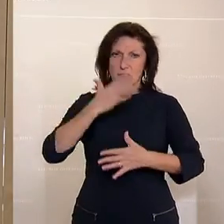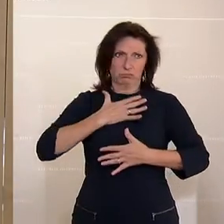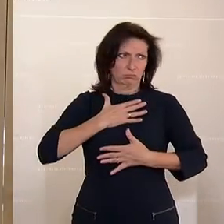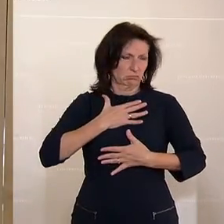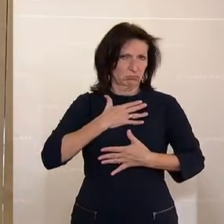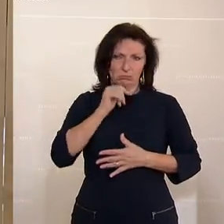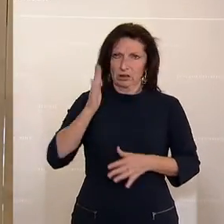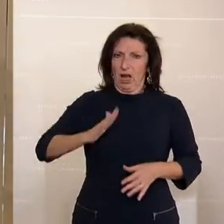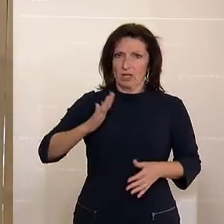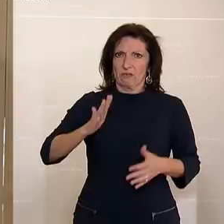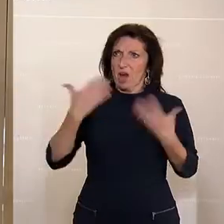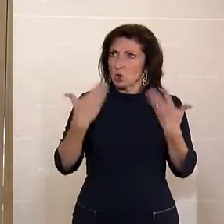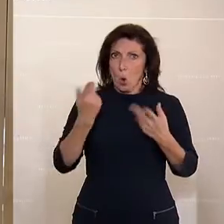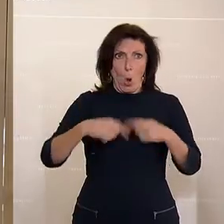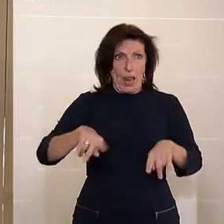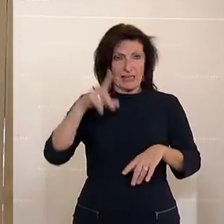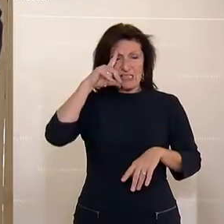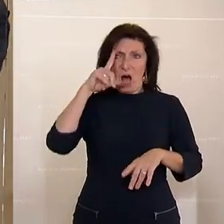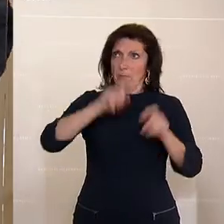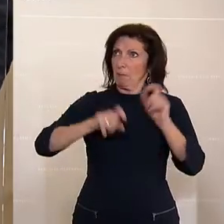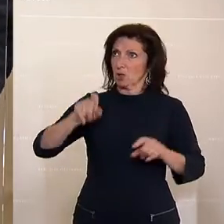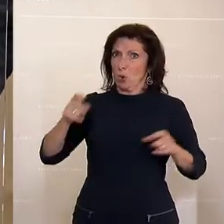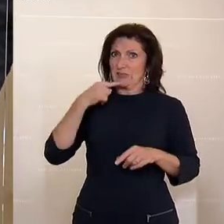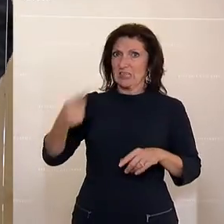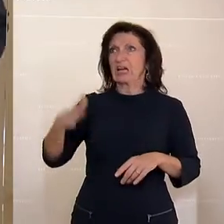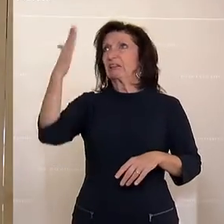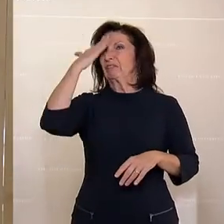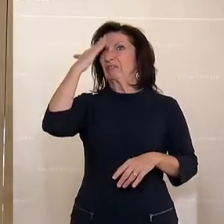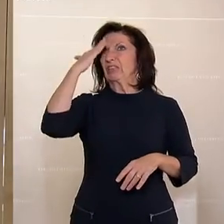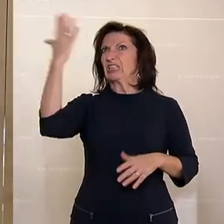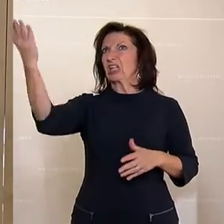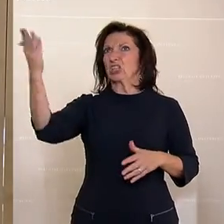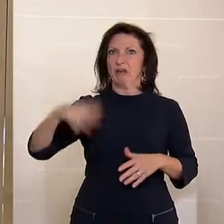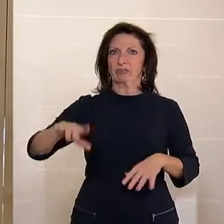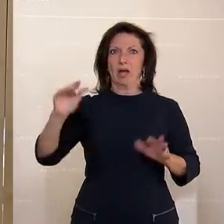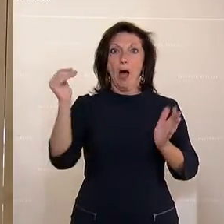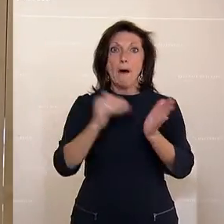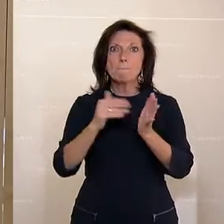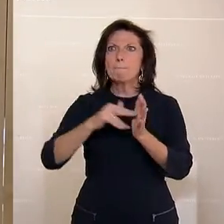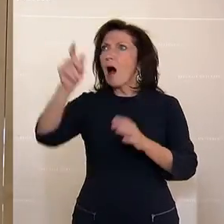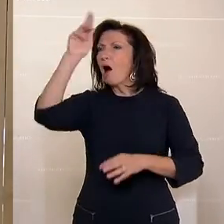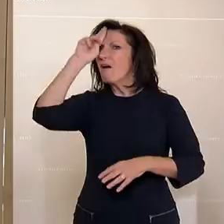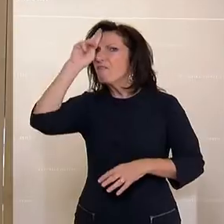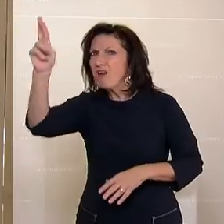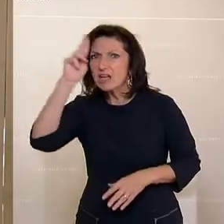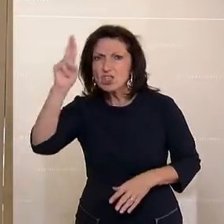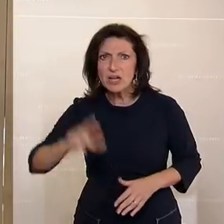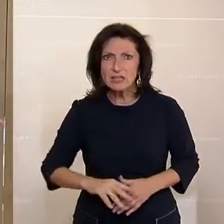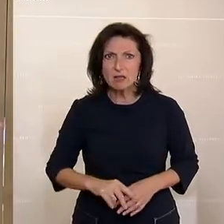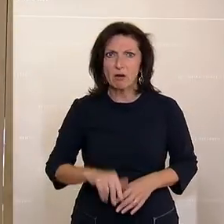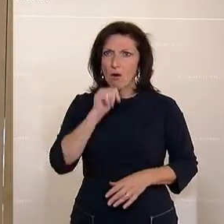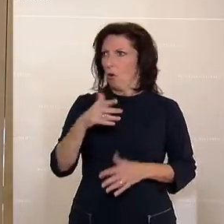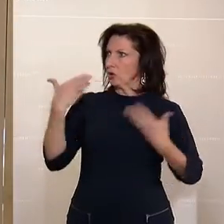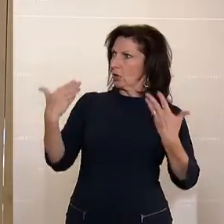wenn Landeshauptleute so agieren. Die Wissenschaft braucht jetzt Wertschätzung, meine Damen und Herren, und nicht solche